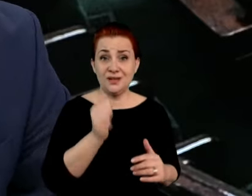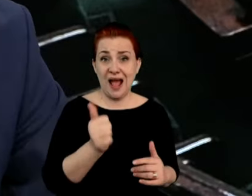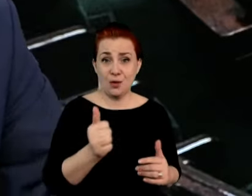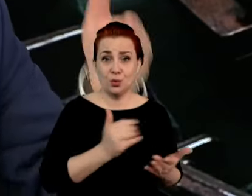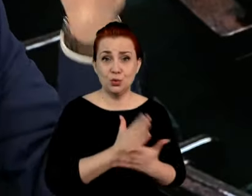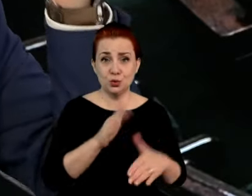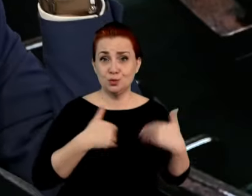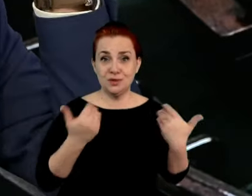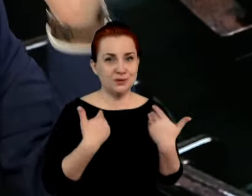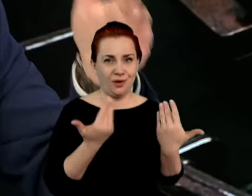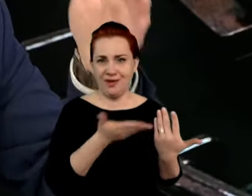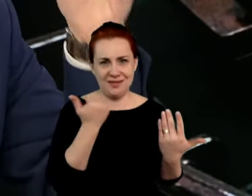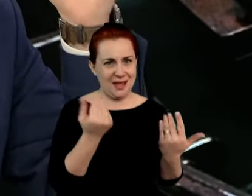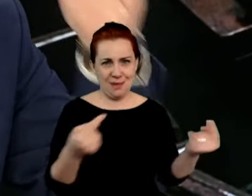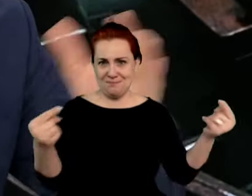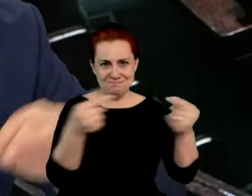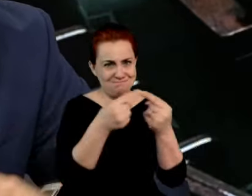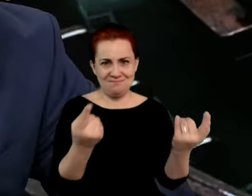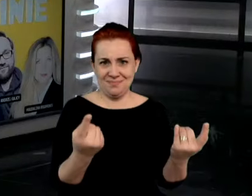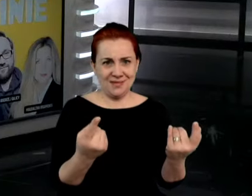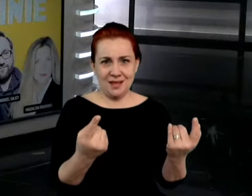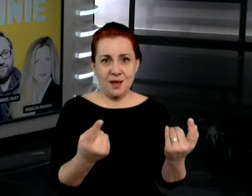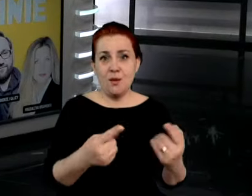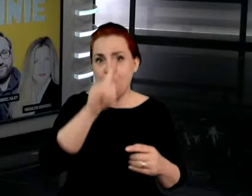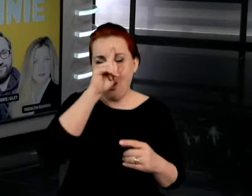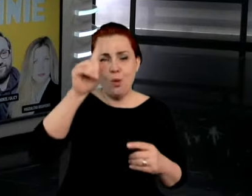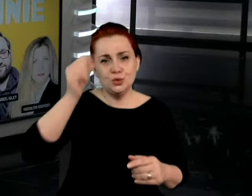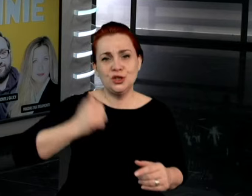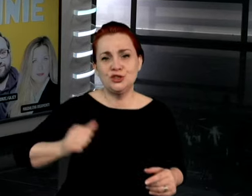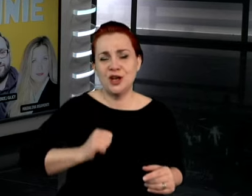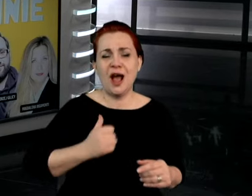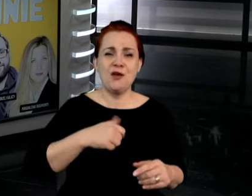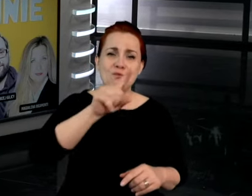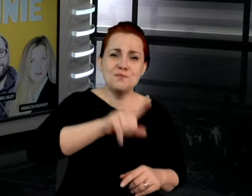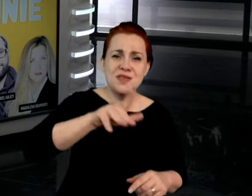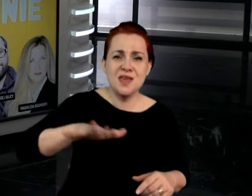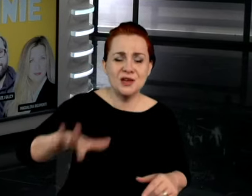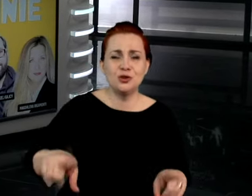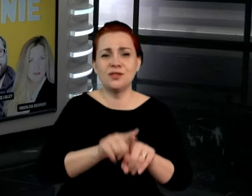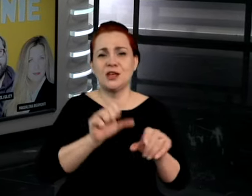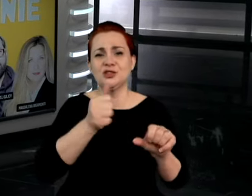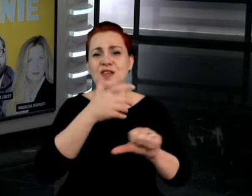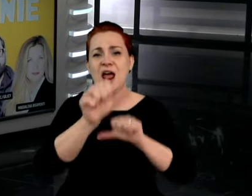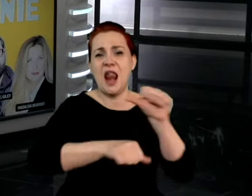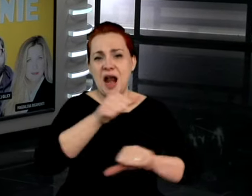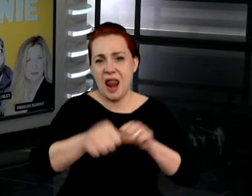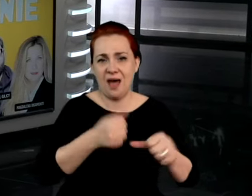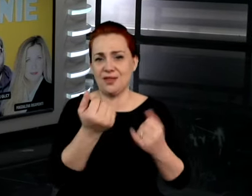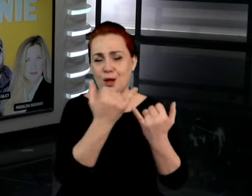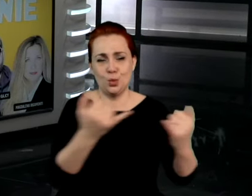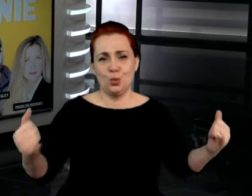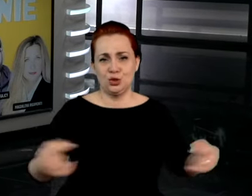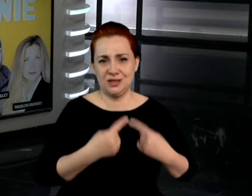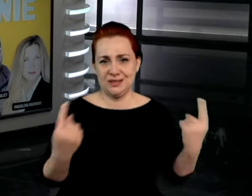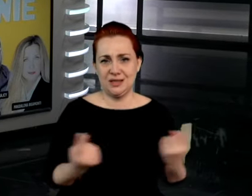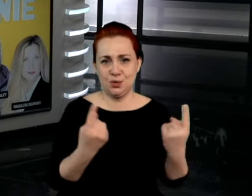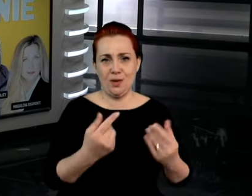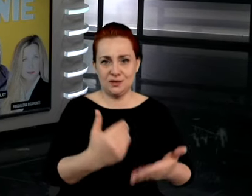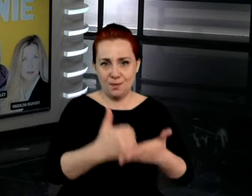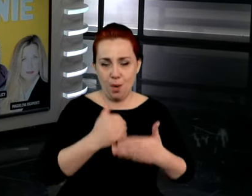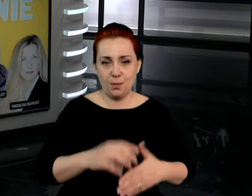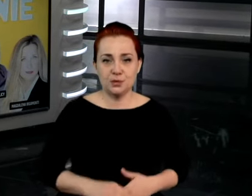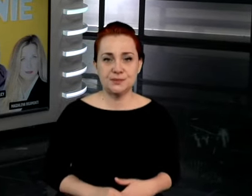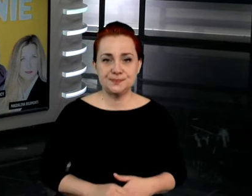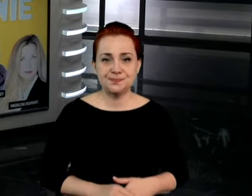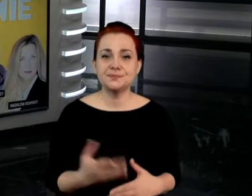tymi pieniędzmi nie idzie, bo ludzie wciąż czekają miesiącami, jak nie latami na zabiegi i operacje. Ale jakiś czas temu była dyskusja o tym, ile procent PKB na zdrowie powinno być